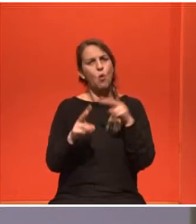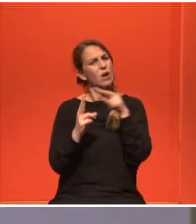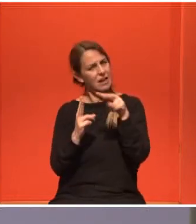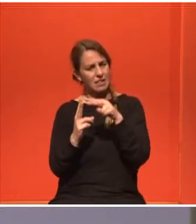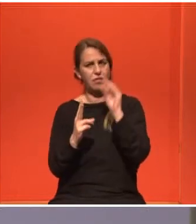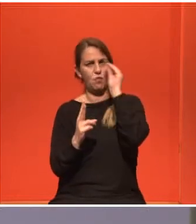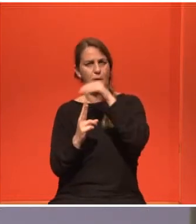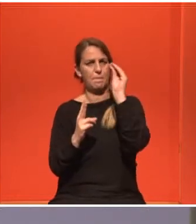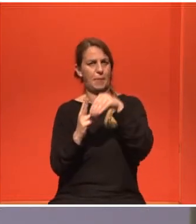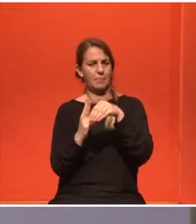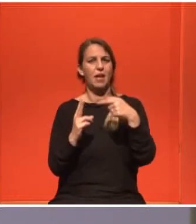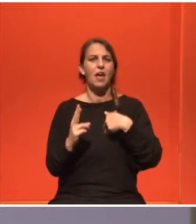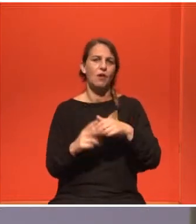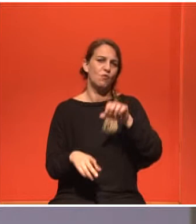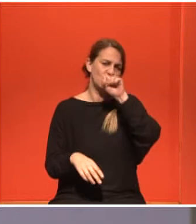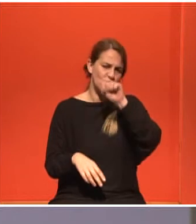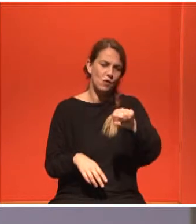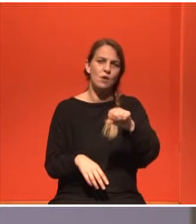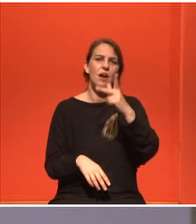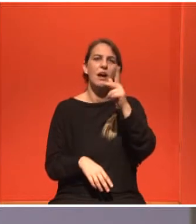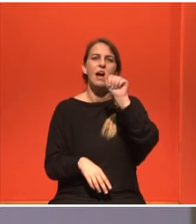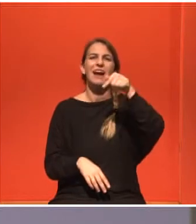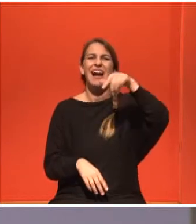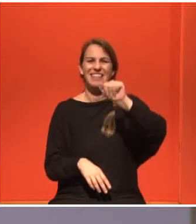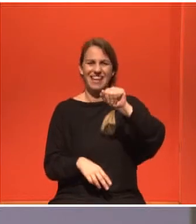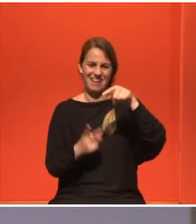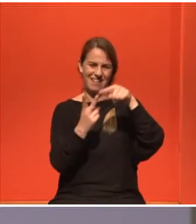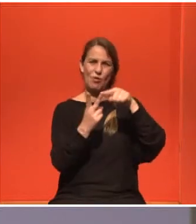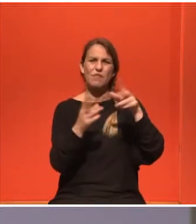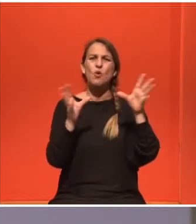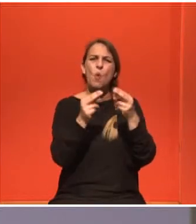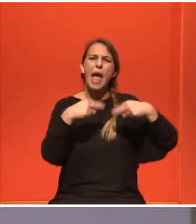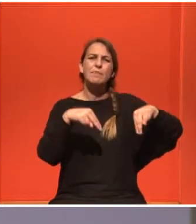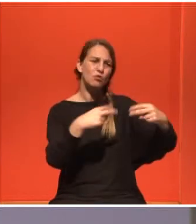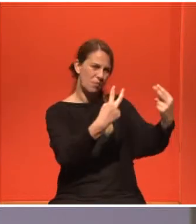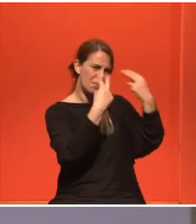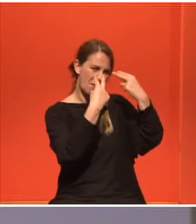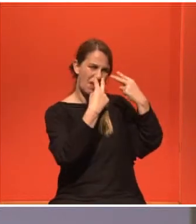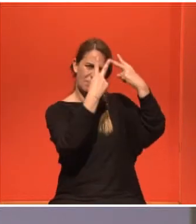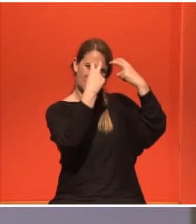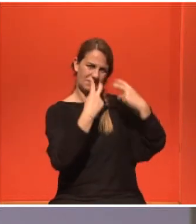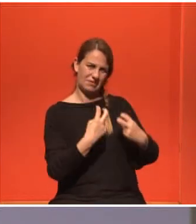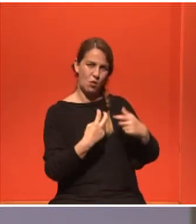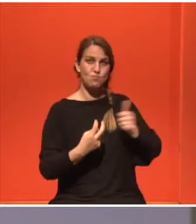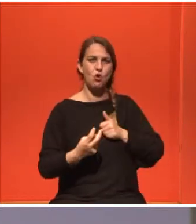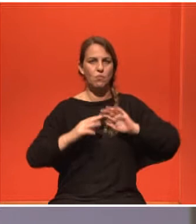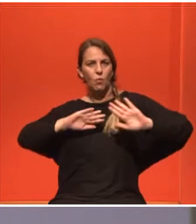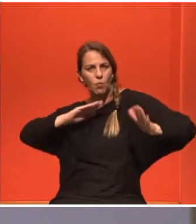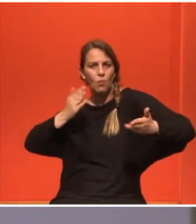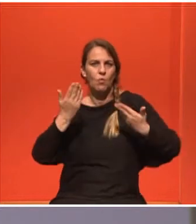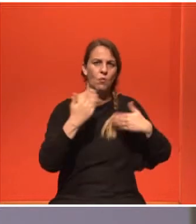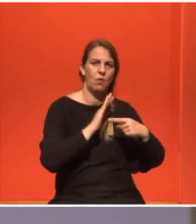είχα πάντα μια ιδιαίτερη αγάπη στα κάτα που είναι το δεύτερο στυλ που λέτε, το δεύτερο αγώνισμα όπου